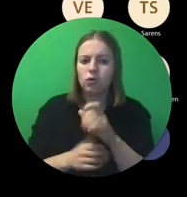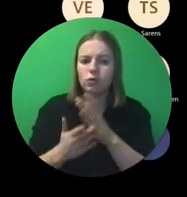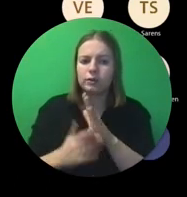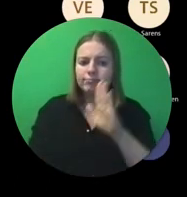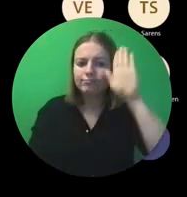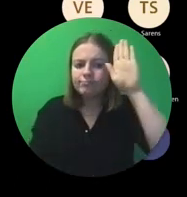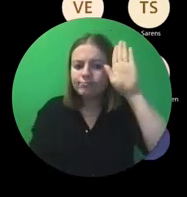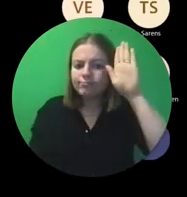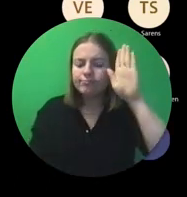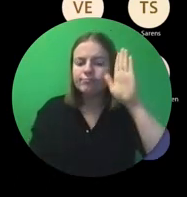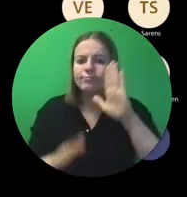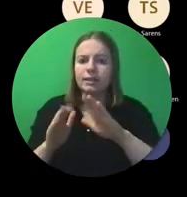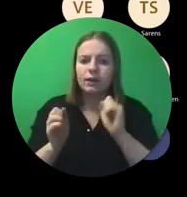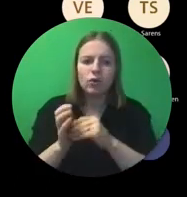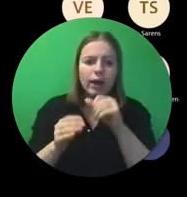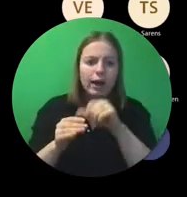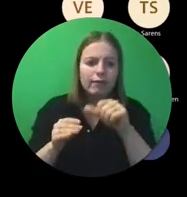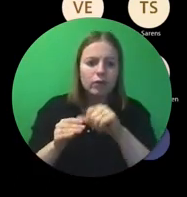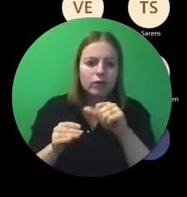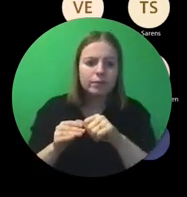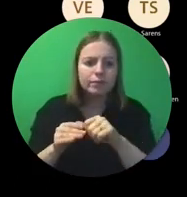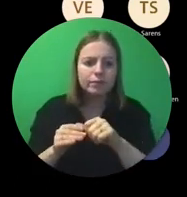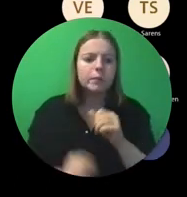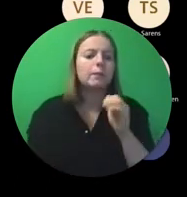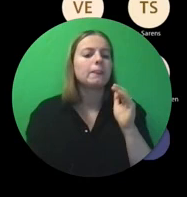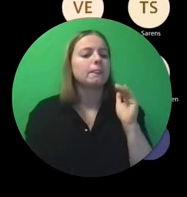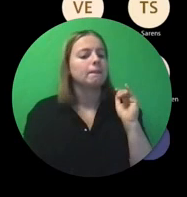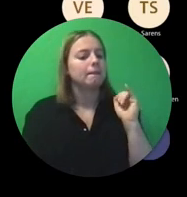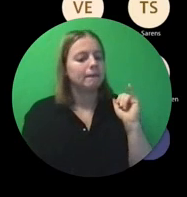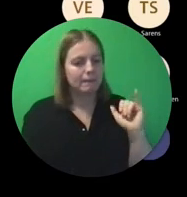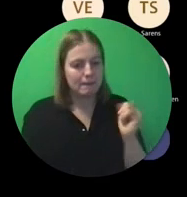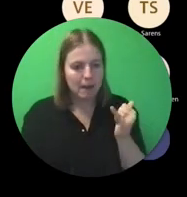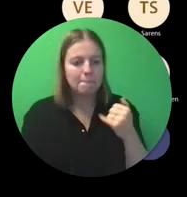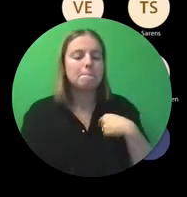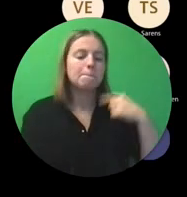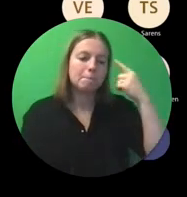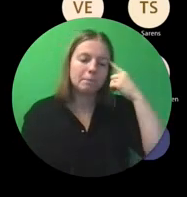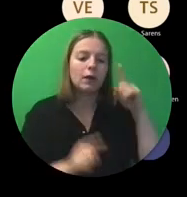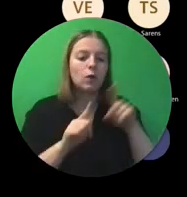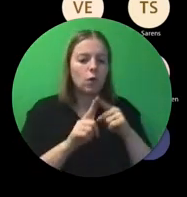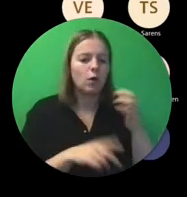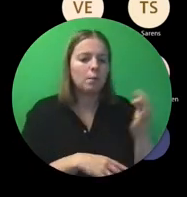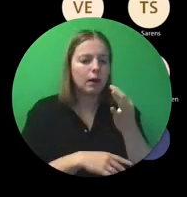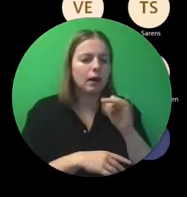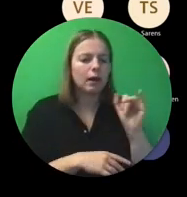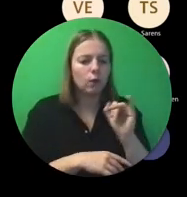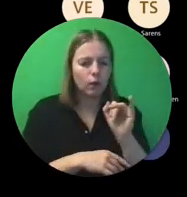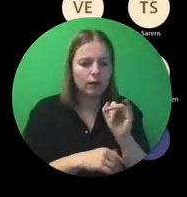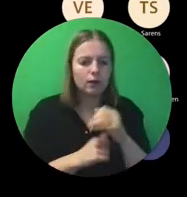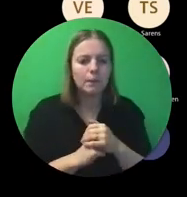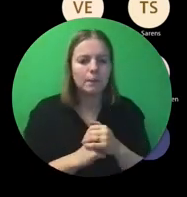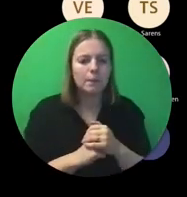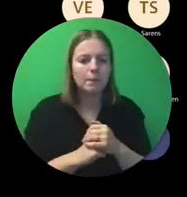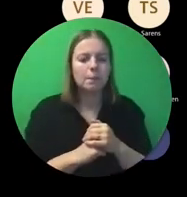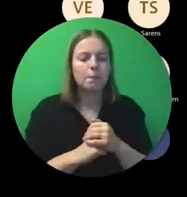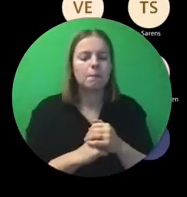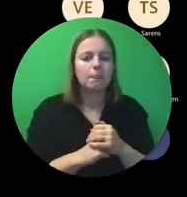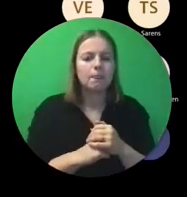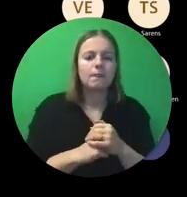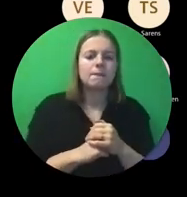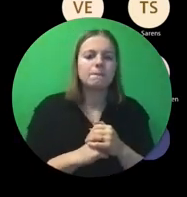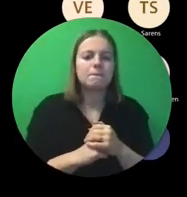kan ze hem een aanvulling geven. Ja, ik denk dat het ook wel belangrijk is om gewoon mee te geven dat